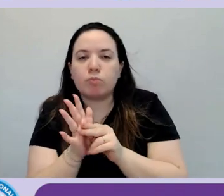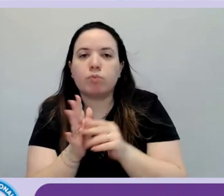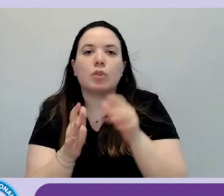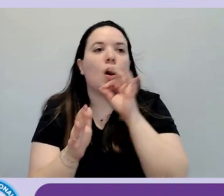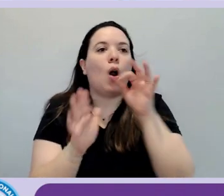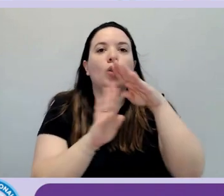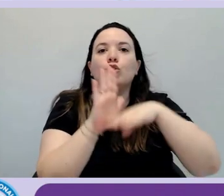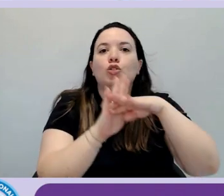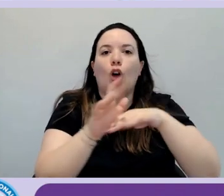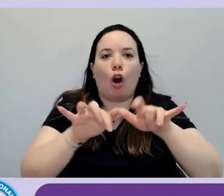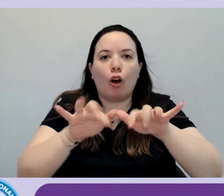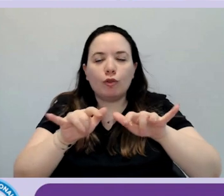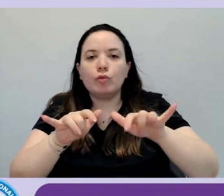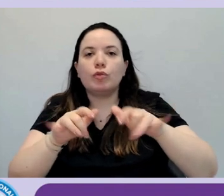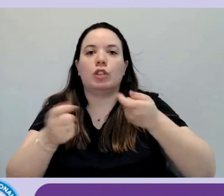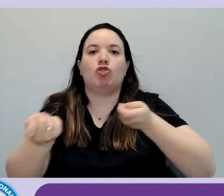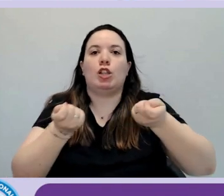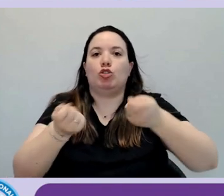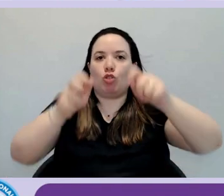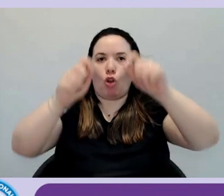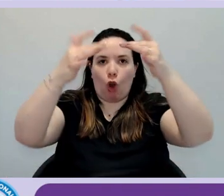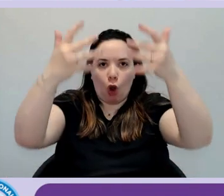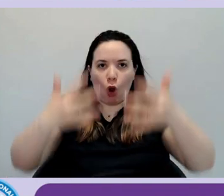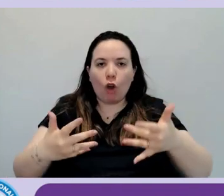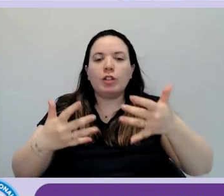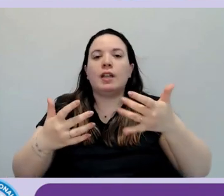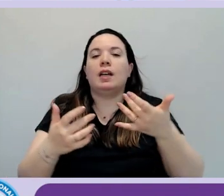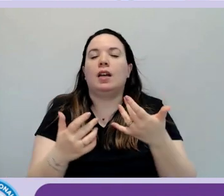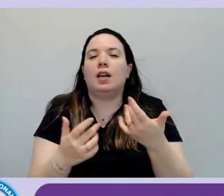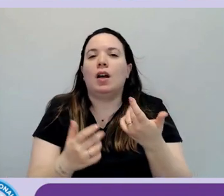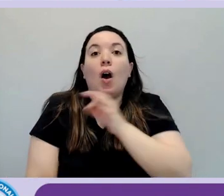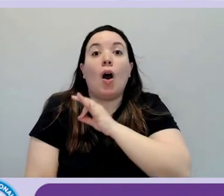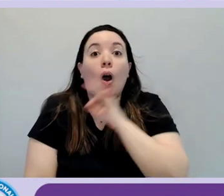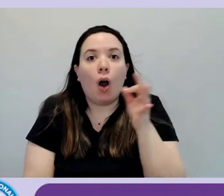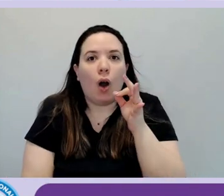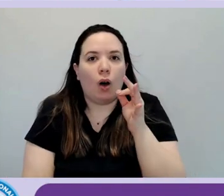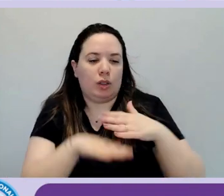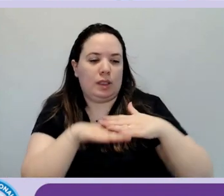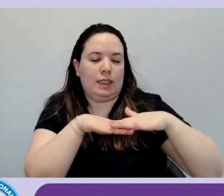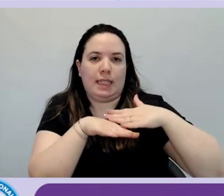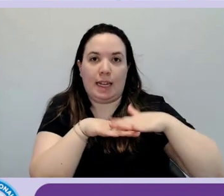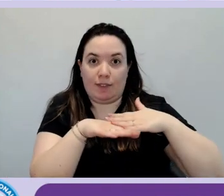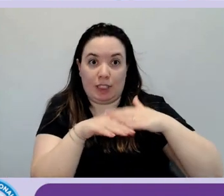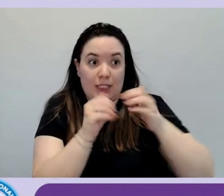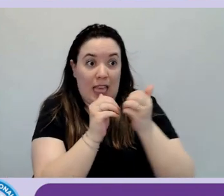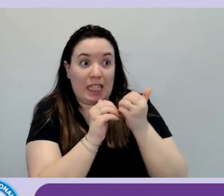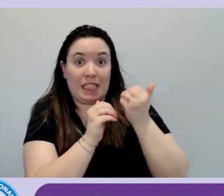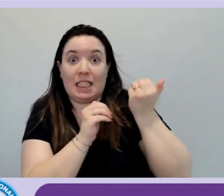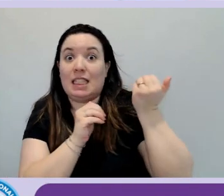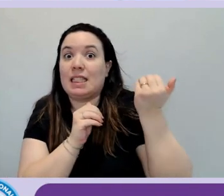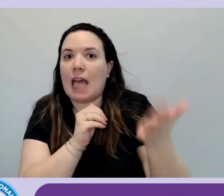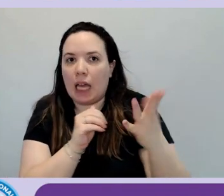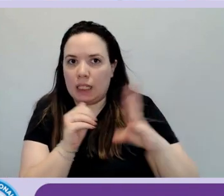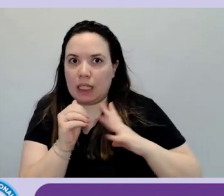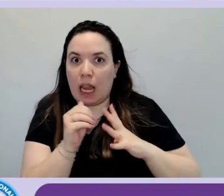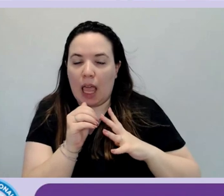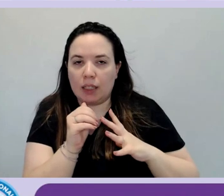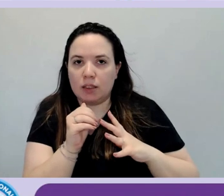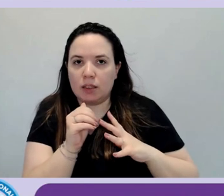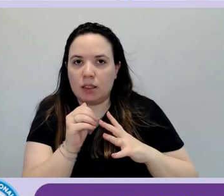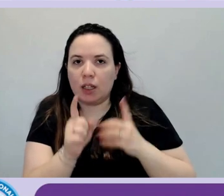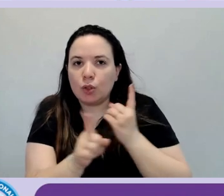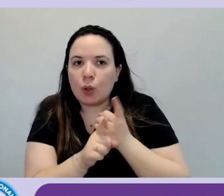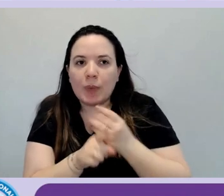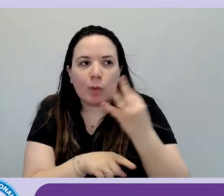gestionali, intranet e via dicendo oppure abbiamo contenuti o servizi logati all'esterno dobbiamo garantire che siano